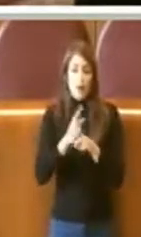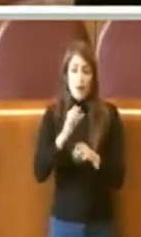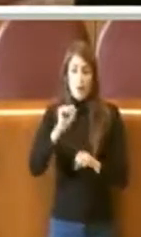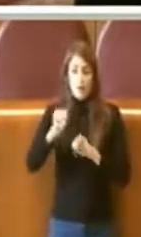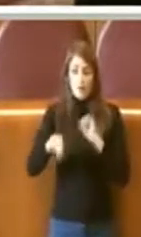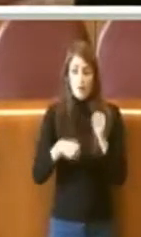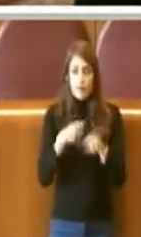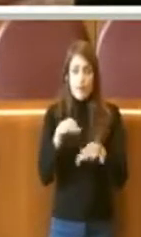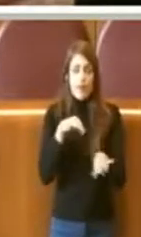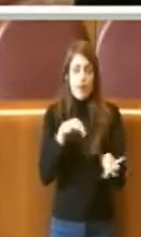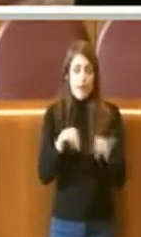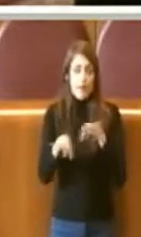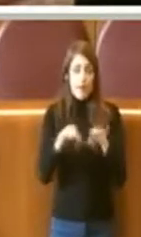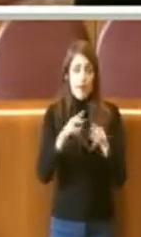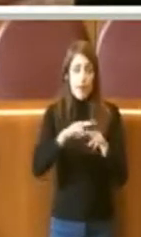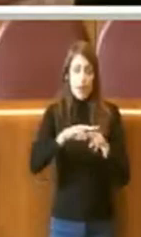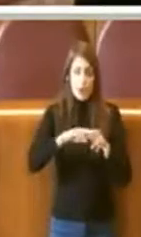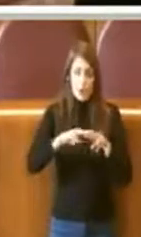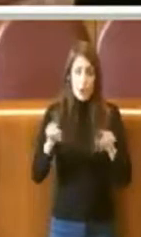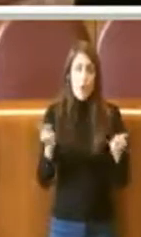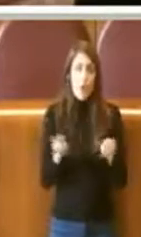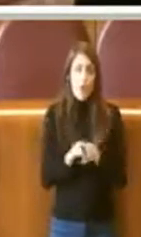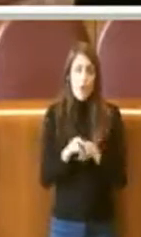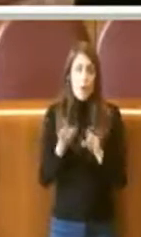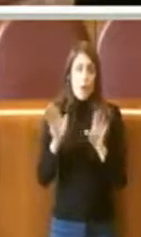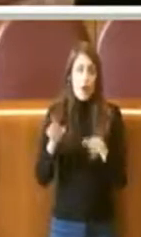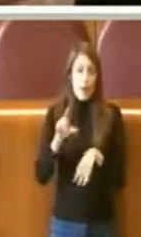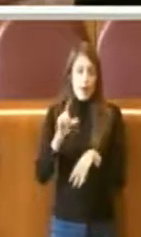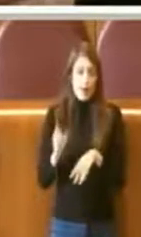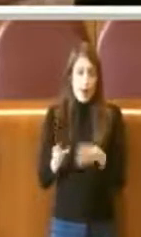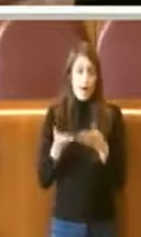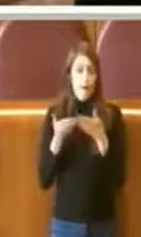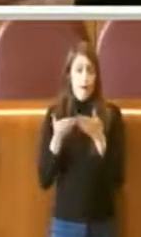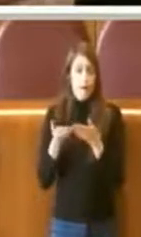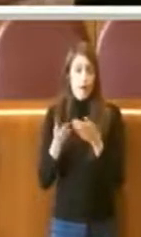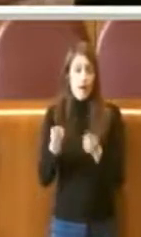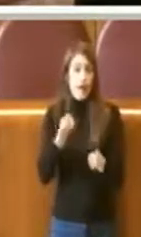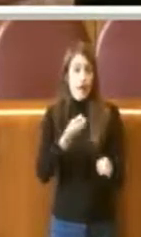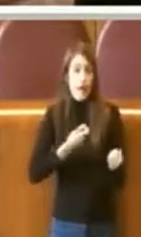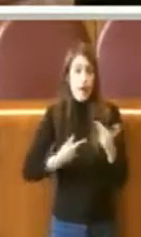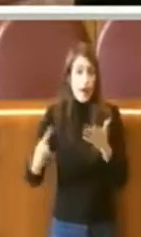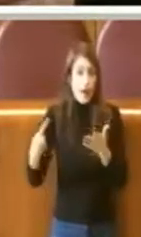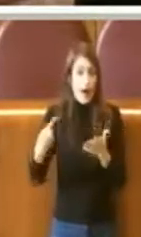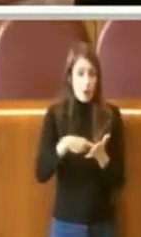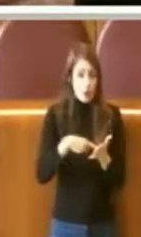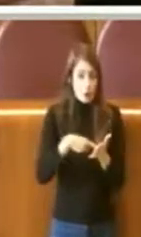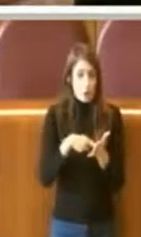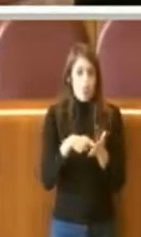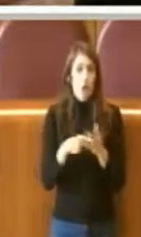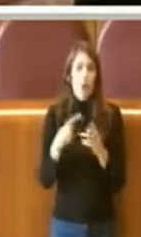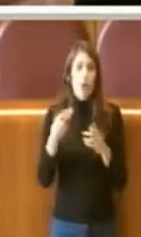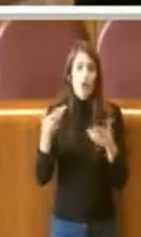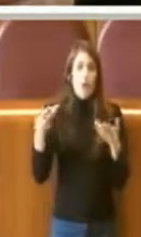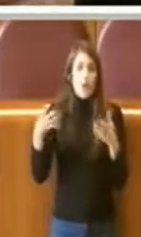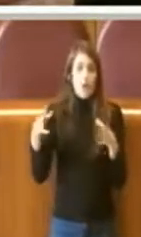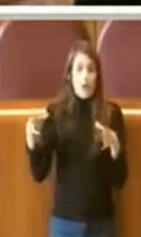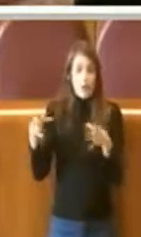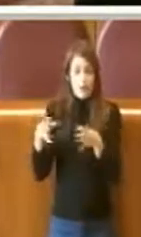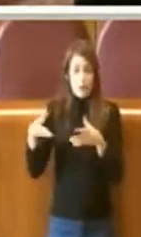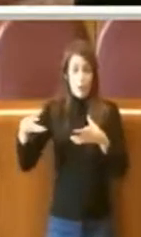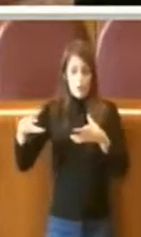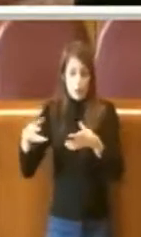degli asset strategici nazionali, come all'Italia appunto, favorendone il rilancio con un dimensionamento della flotta che sia